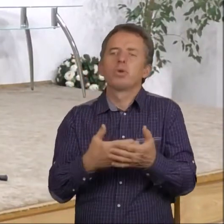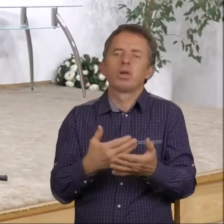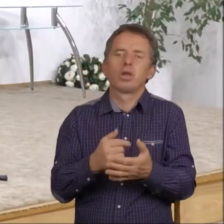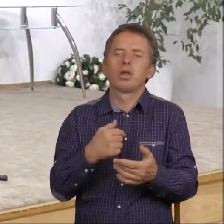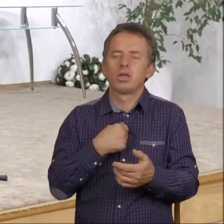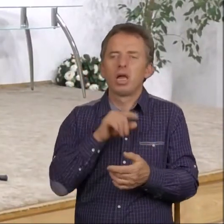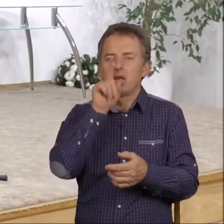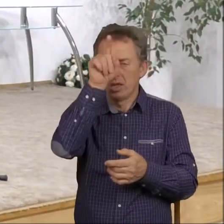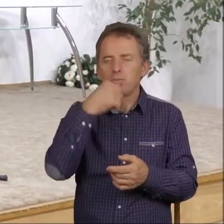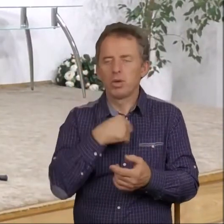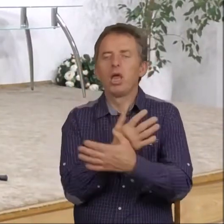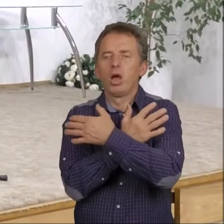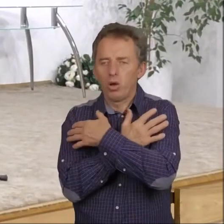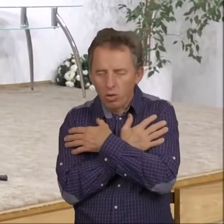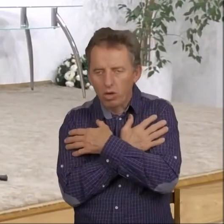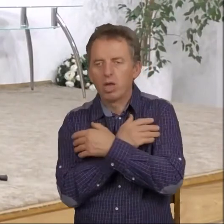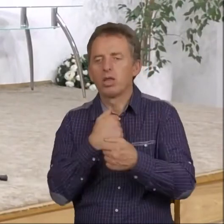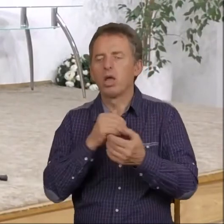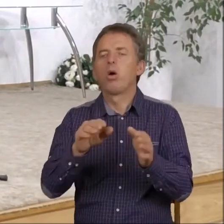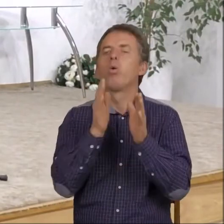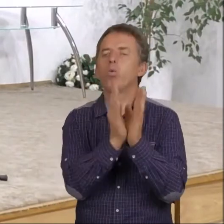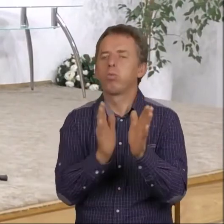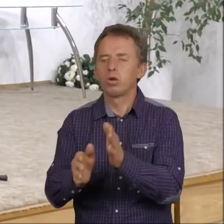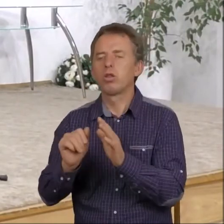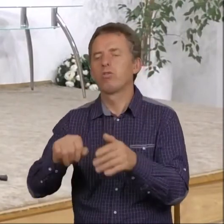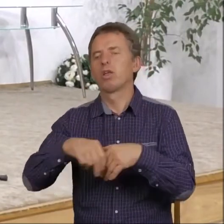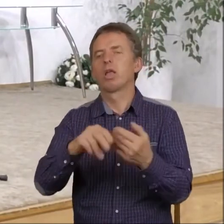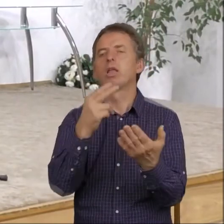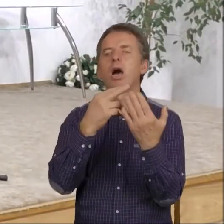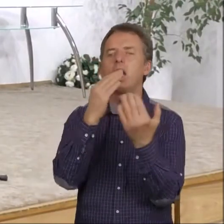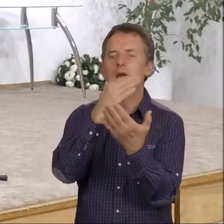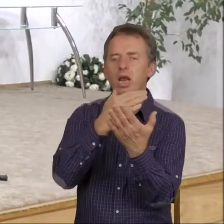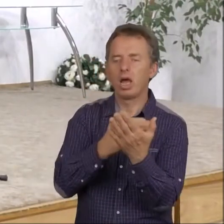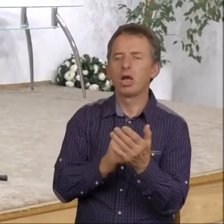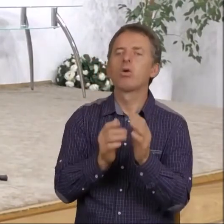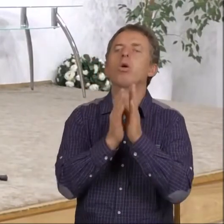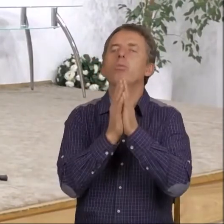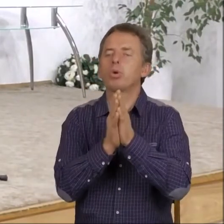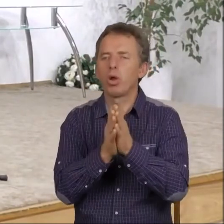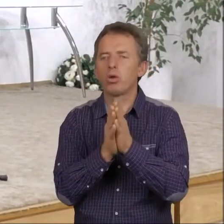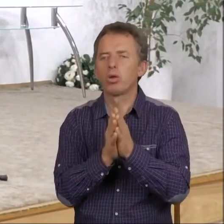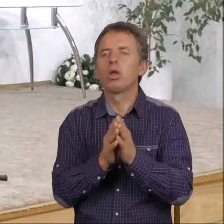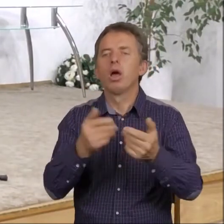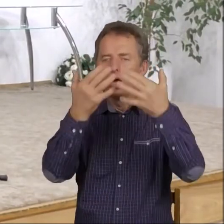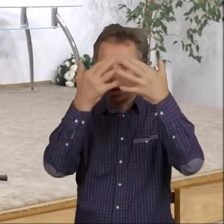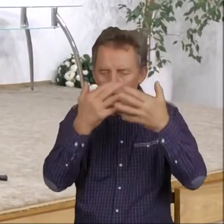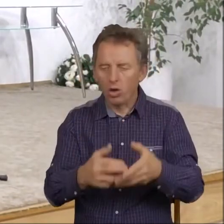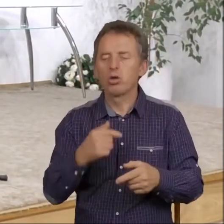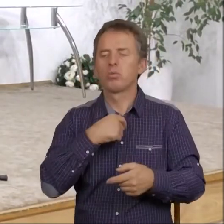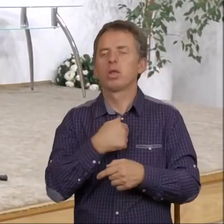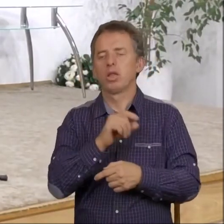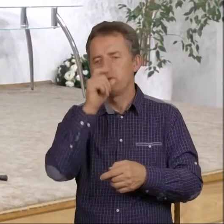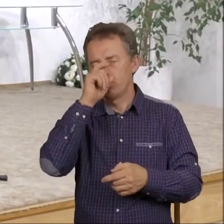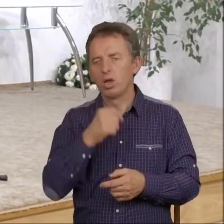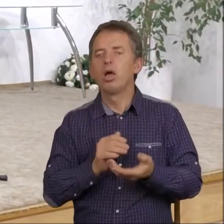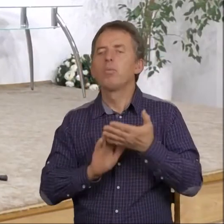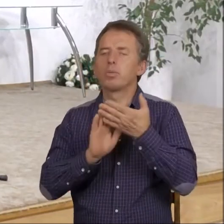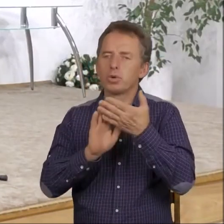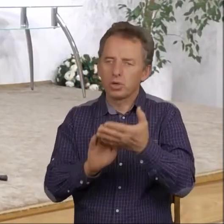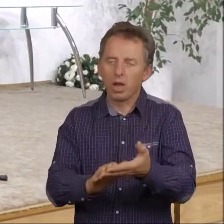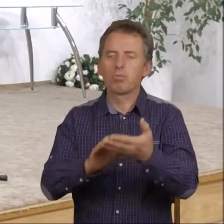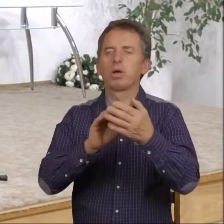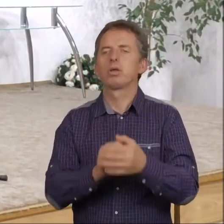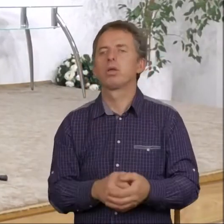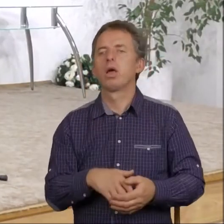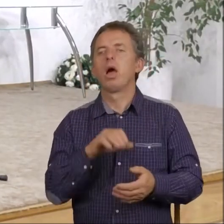że Ty mnie kochasz i że Ty uregulowałeś ten rachunek, więc proszę Cię, rozliczmy tę sprawę. Przebacz, a